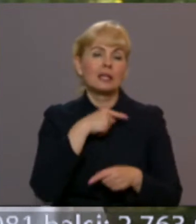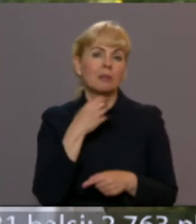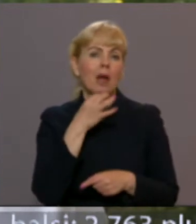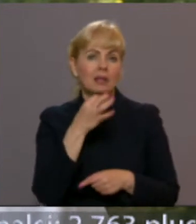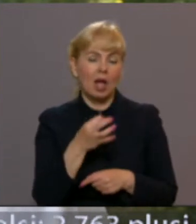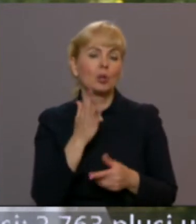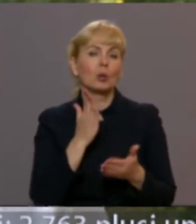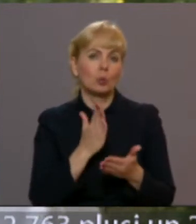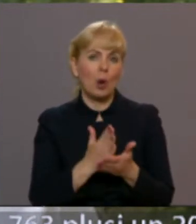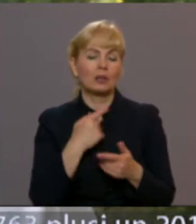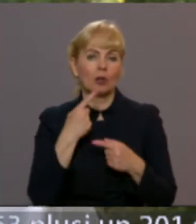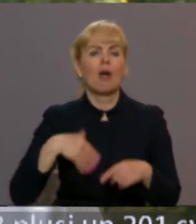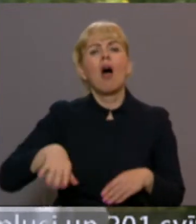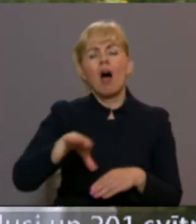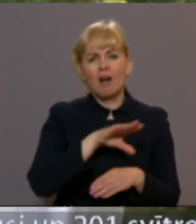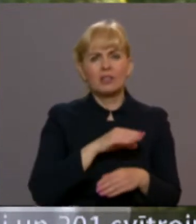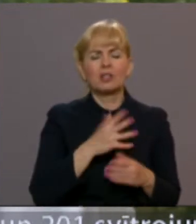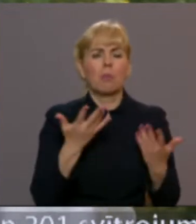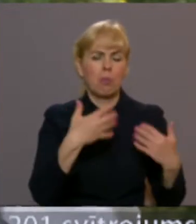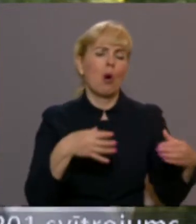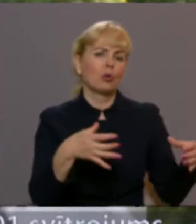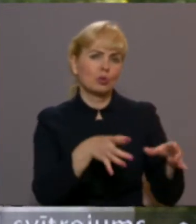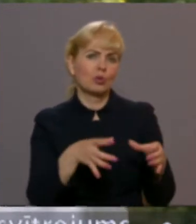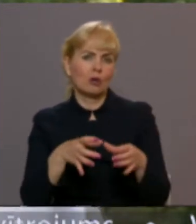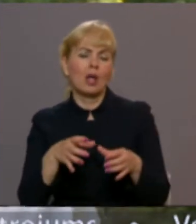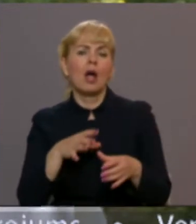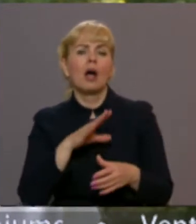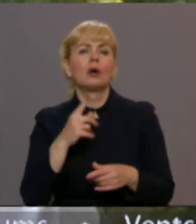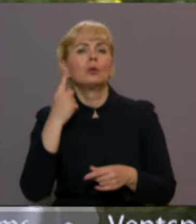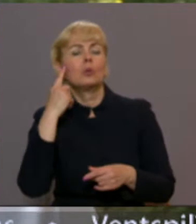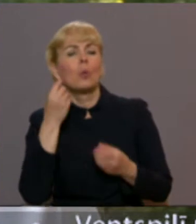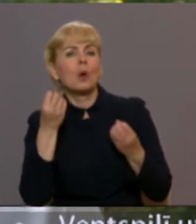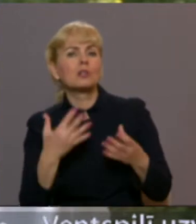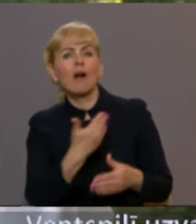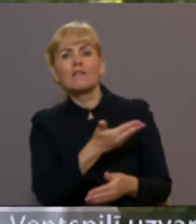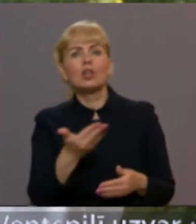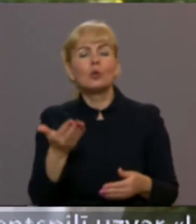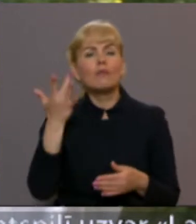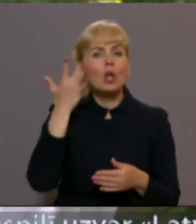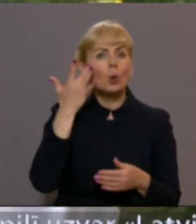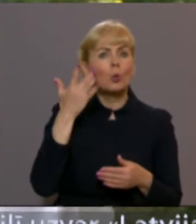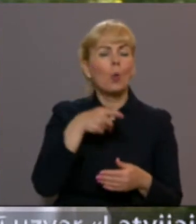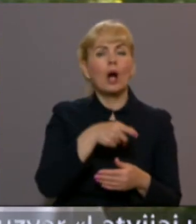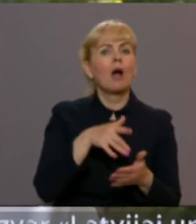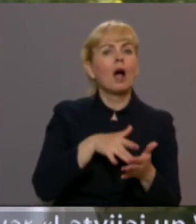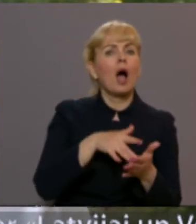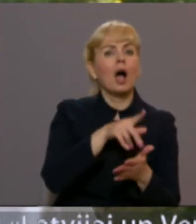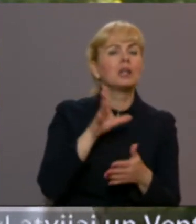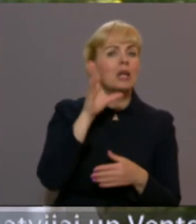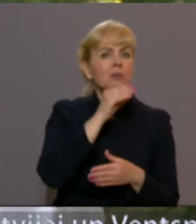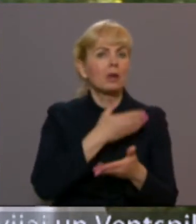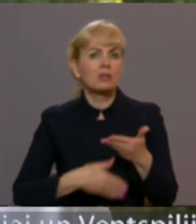ka noteikti runāsim ar visiem politiskiem spēkiem, lai vismaz uzzinātu, kāds ir viedoklis noskaņu un kādi iespējami